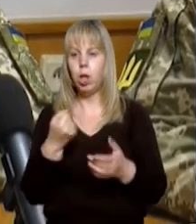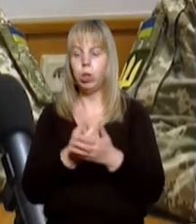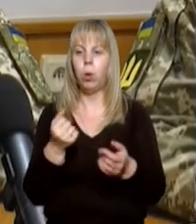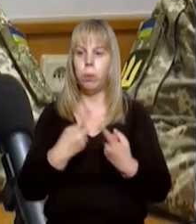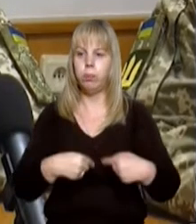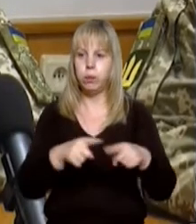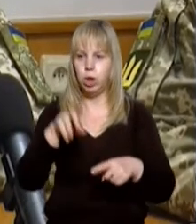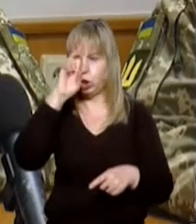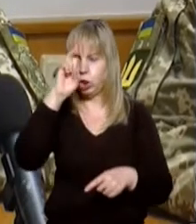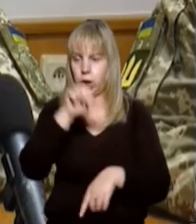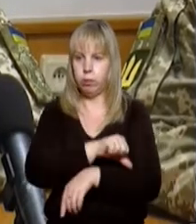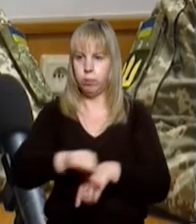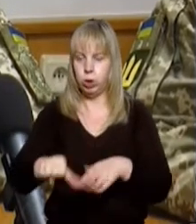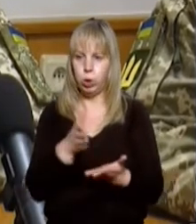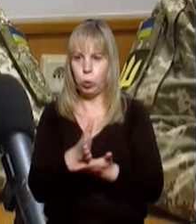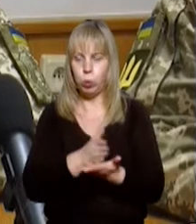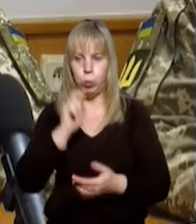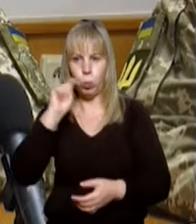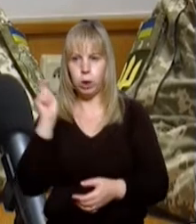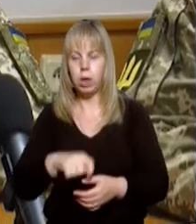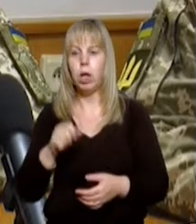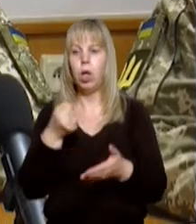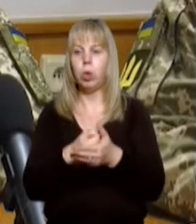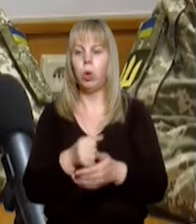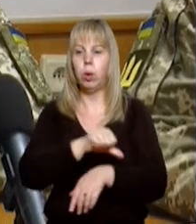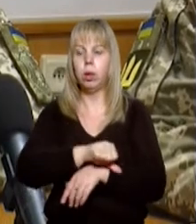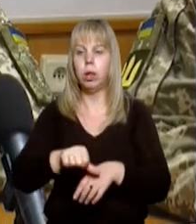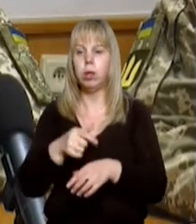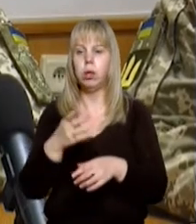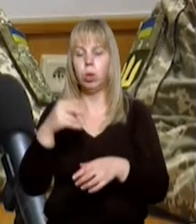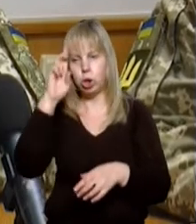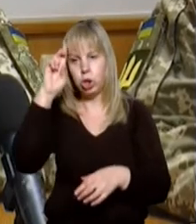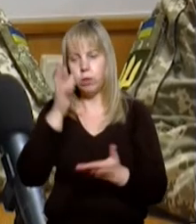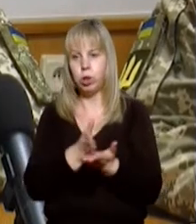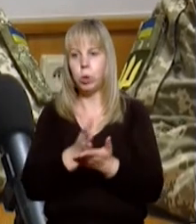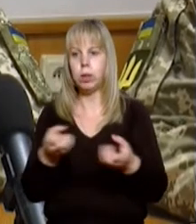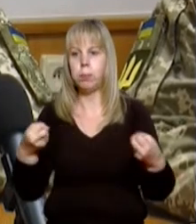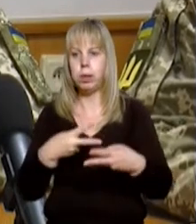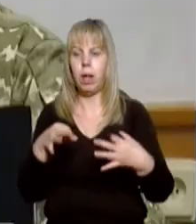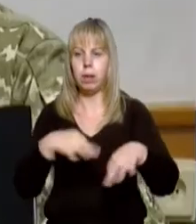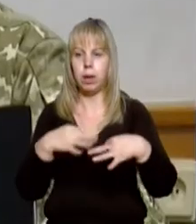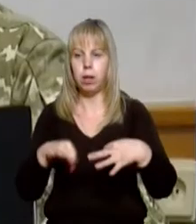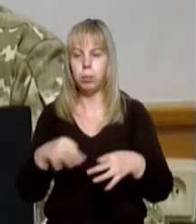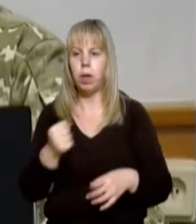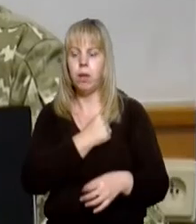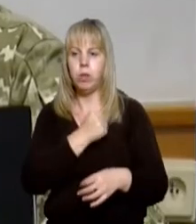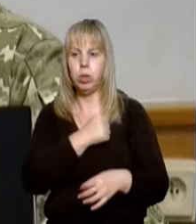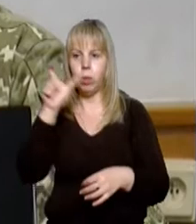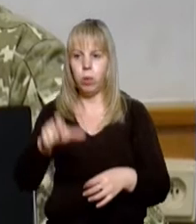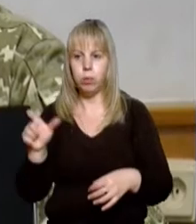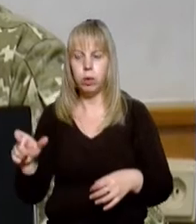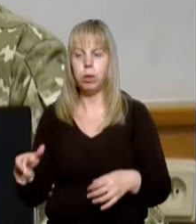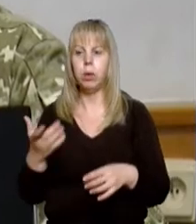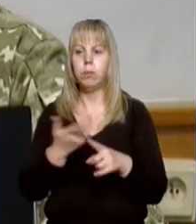підрозділів Державної прикордонної служби України, до підрозділів Державної служби спеціального транспорту. Військовослужбовці